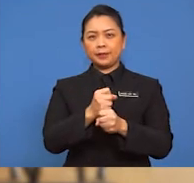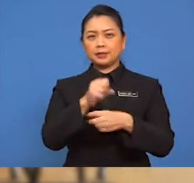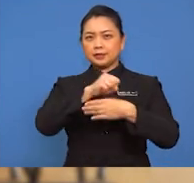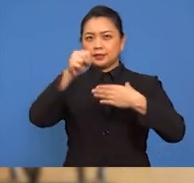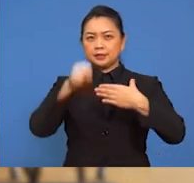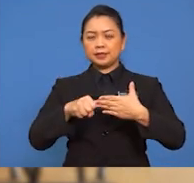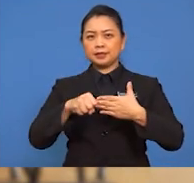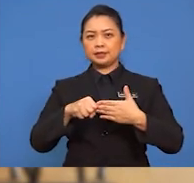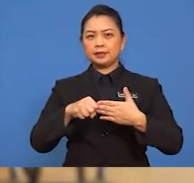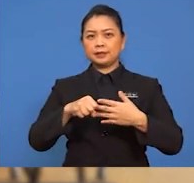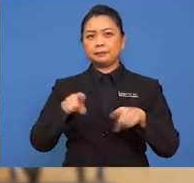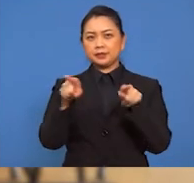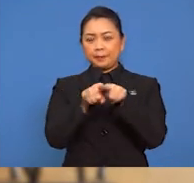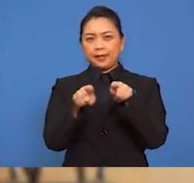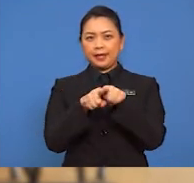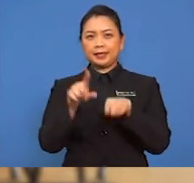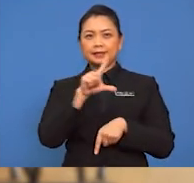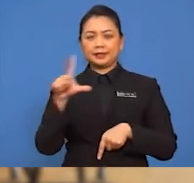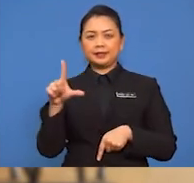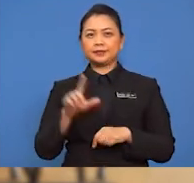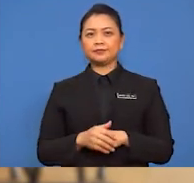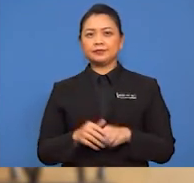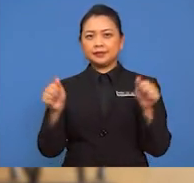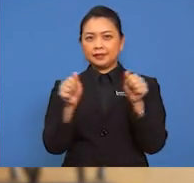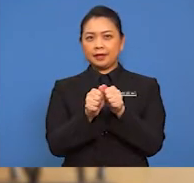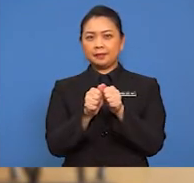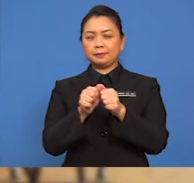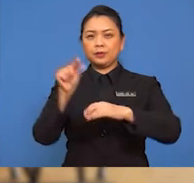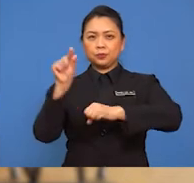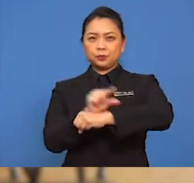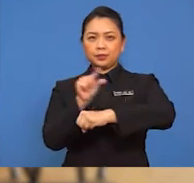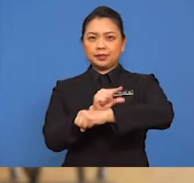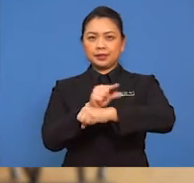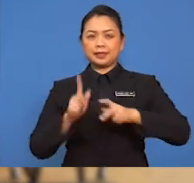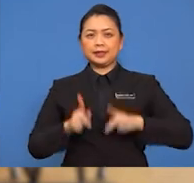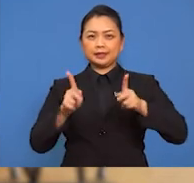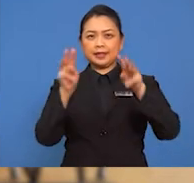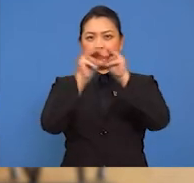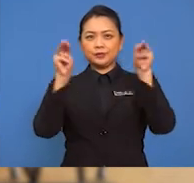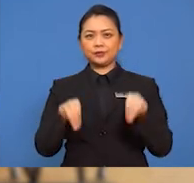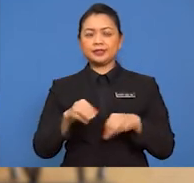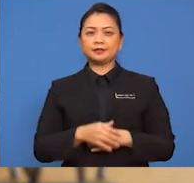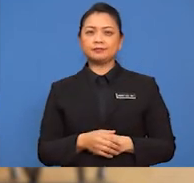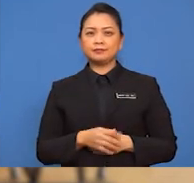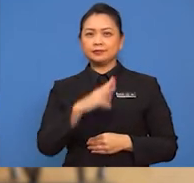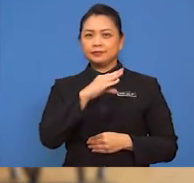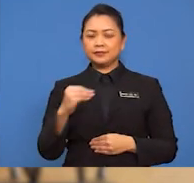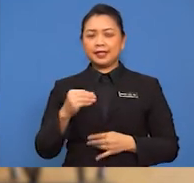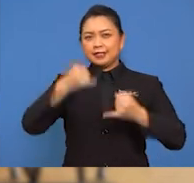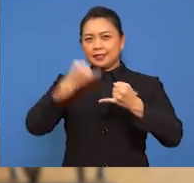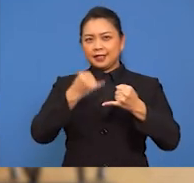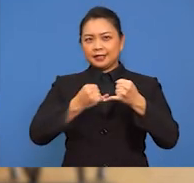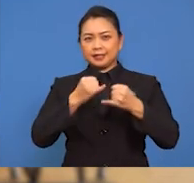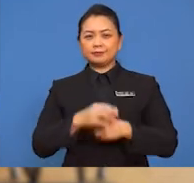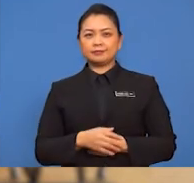menyelesaikan persamaan linia serentak dengan menggunakan kaedah metriks. Dan